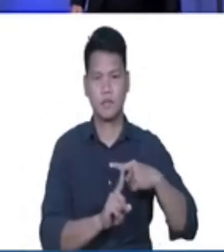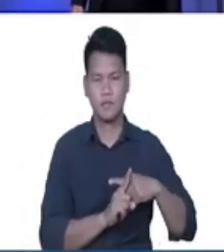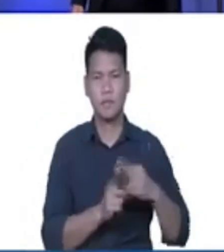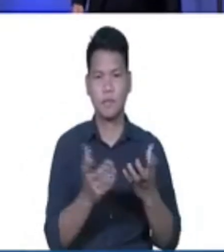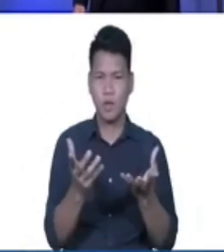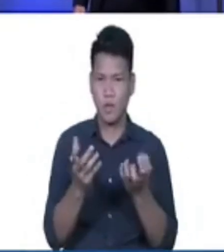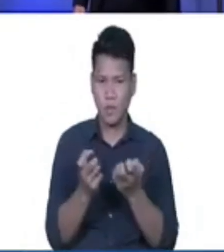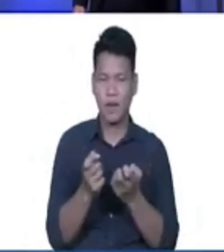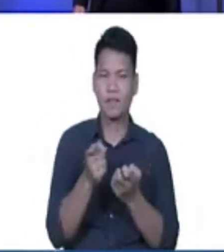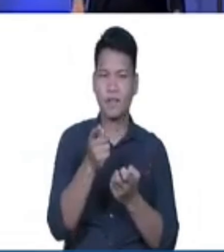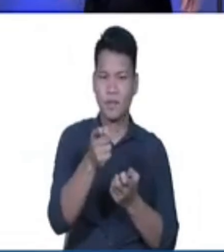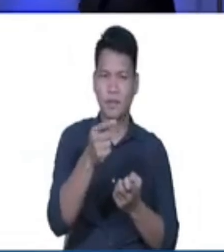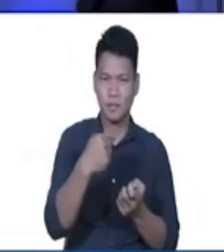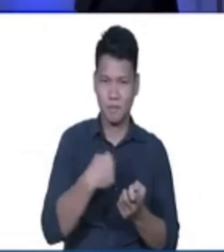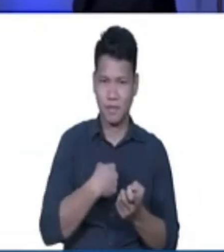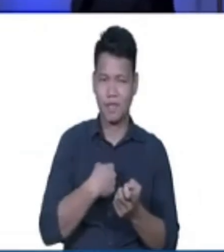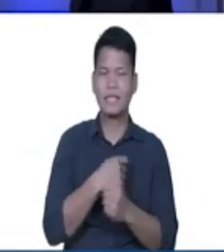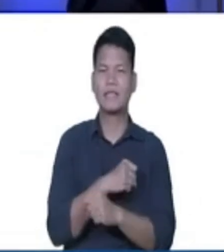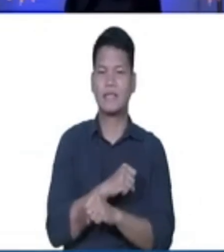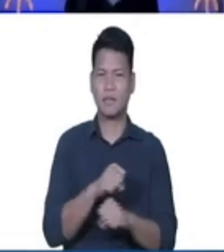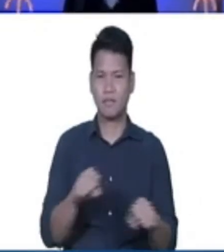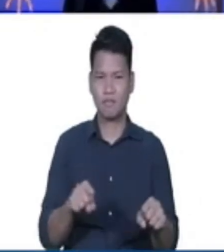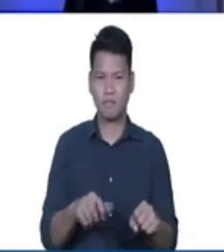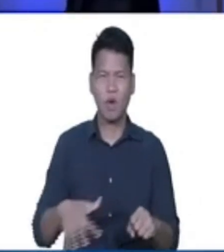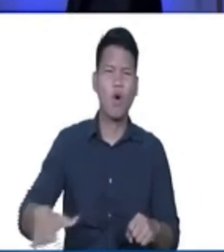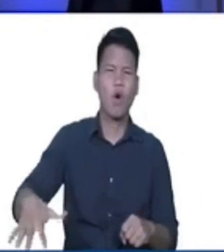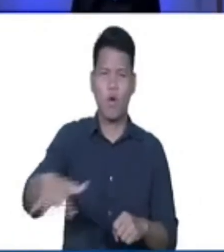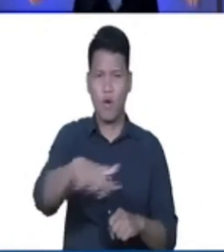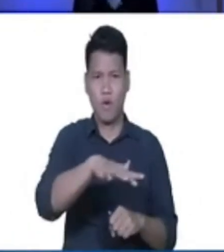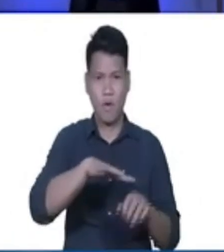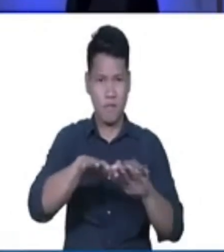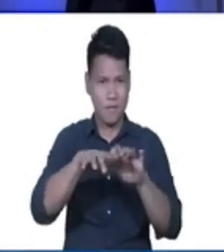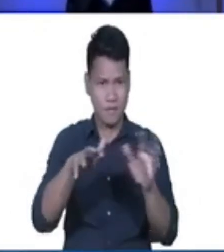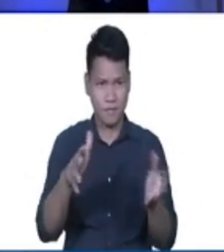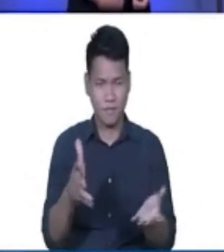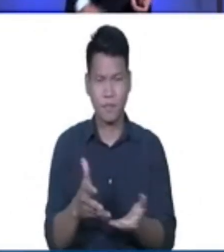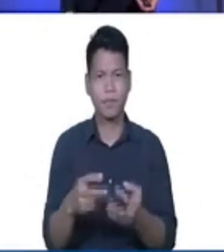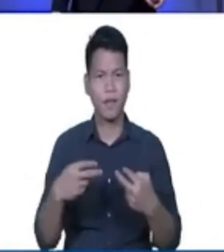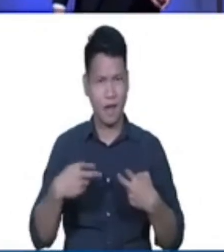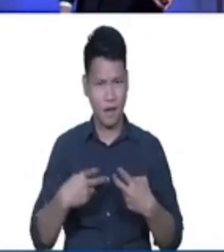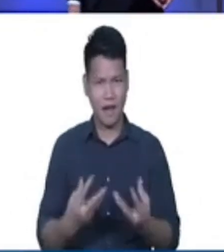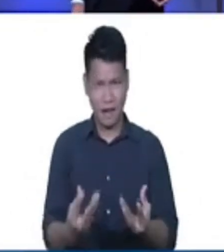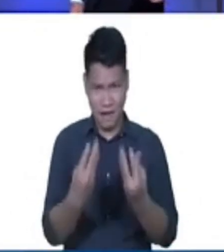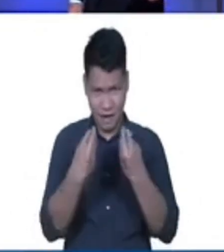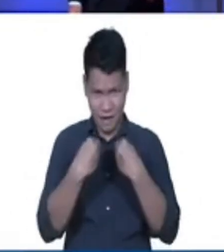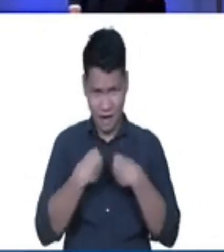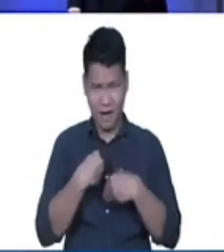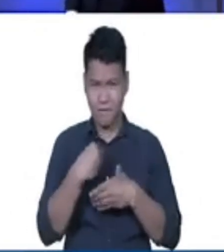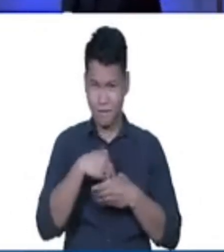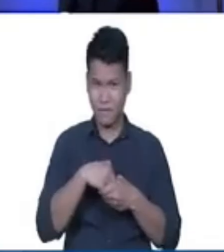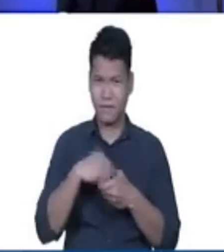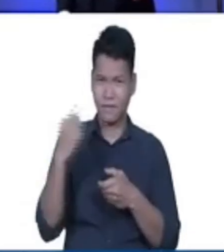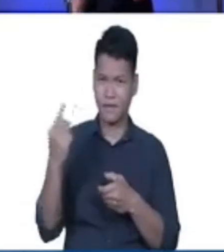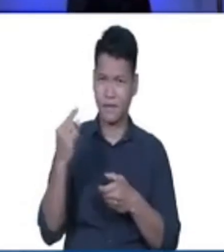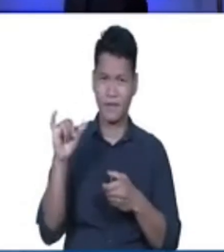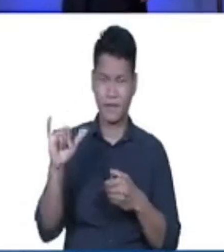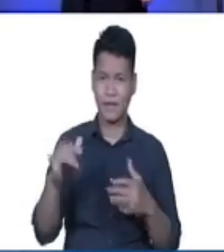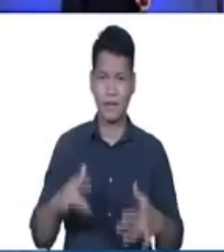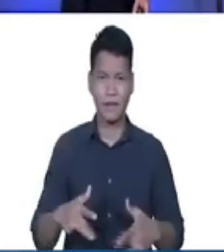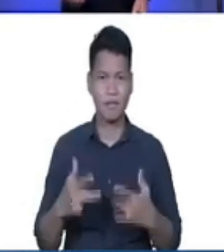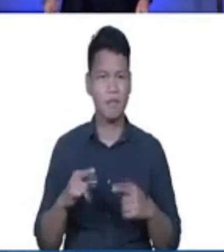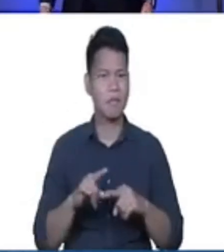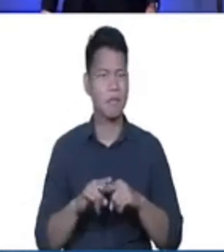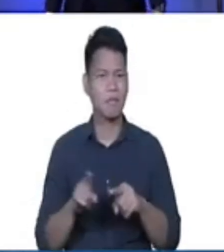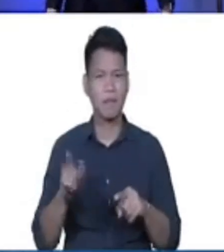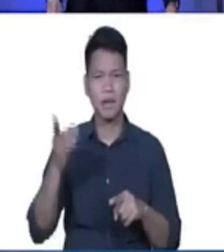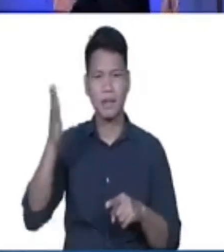and me to be saved He want all the world to have eternal life and salvation pero hindi po